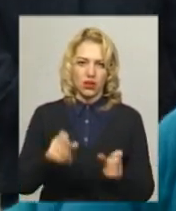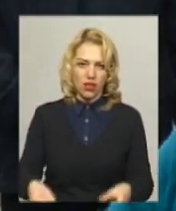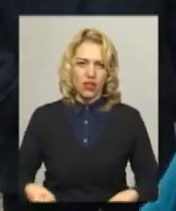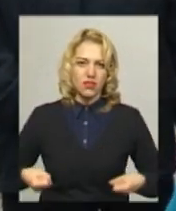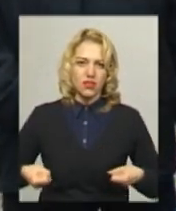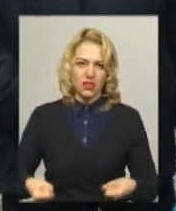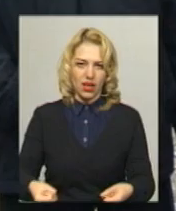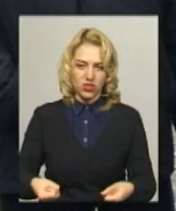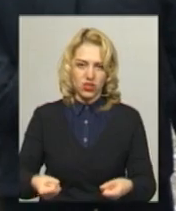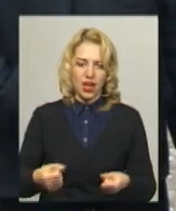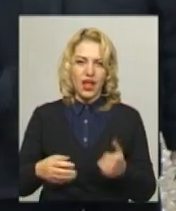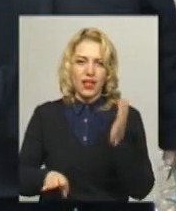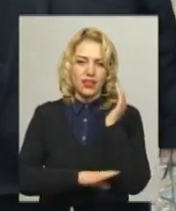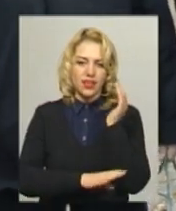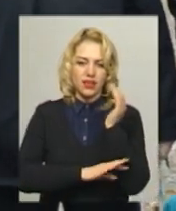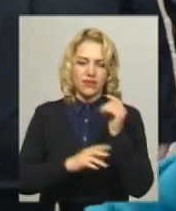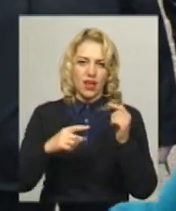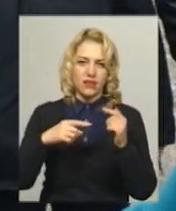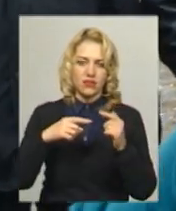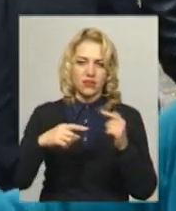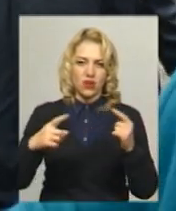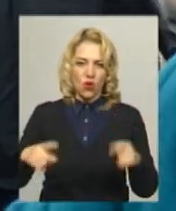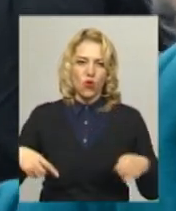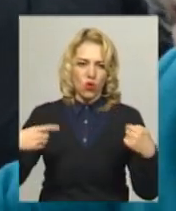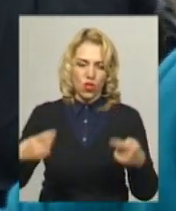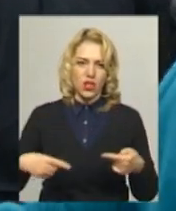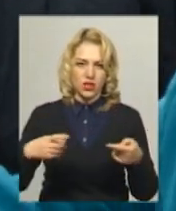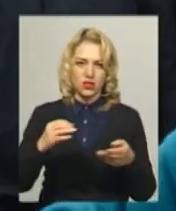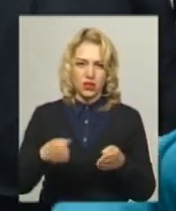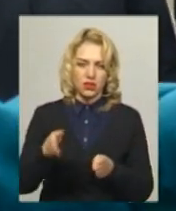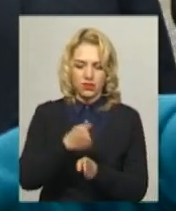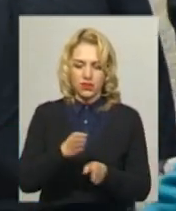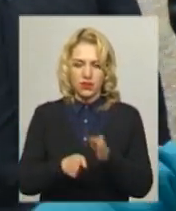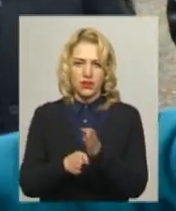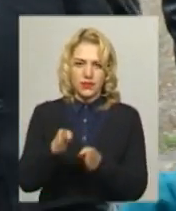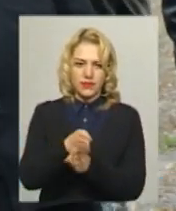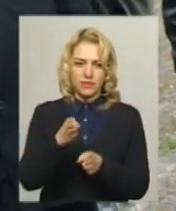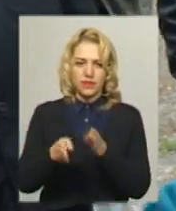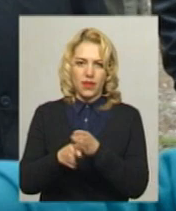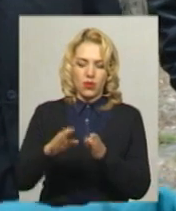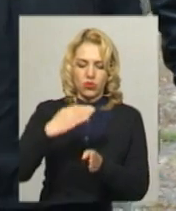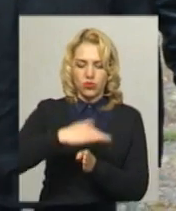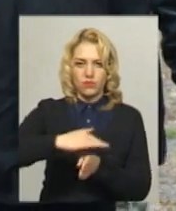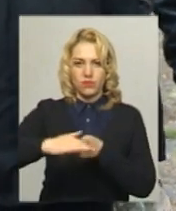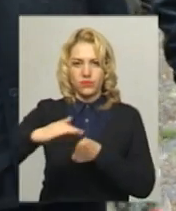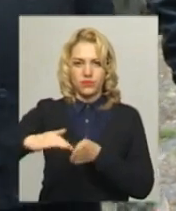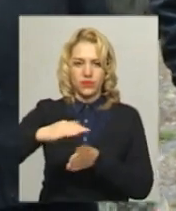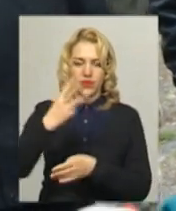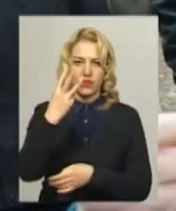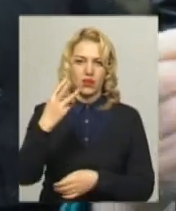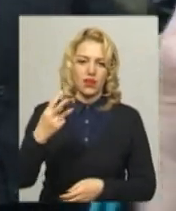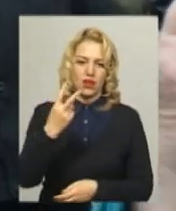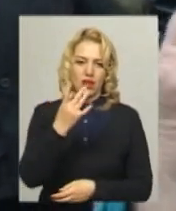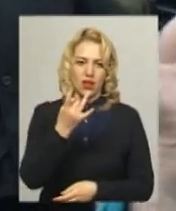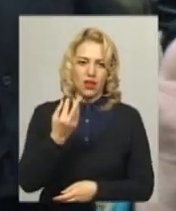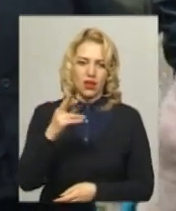з дерев'яними колесами складали в стоси, отак, а потім отак поперек, в три ряди. І